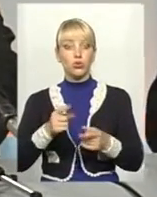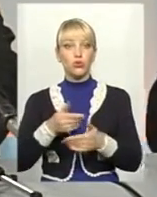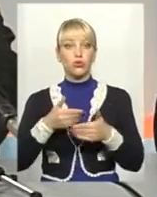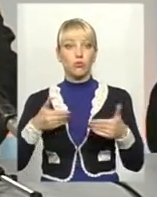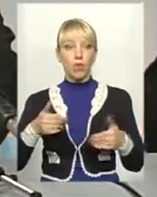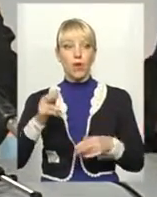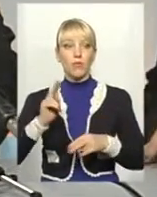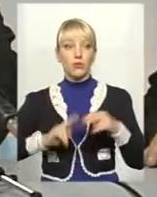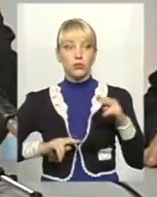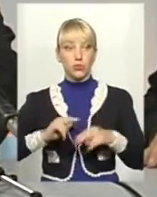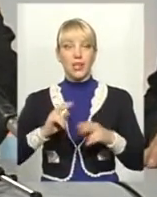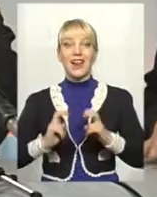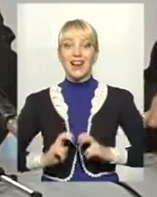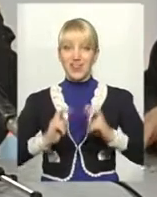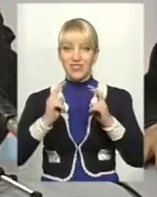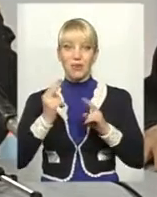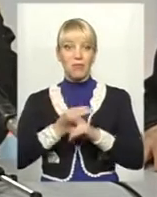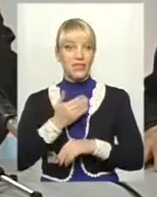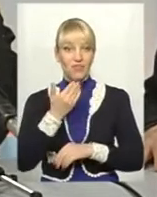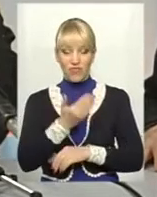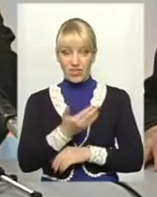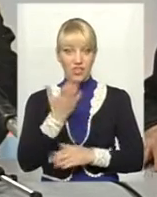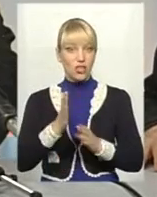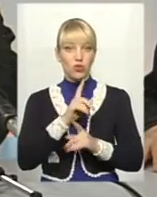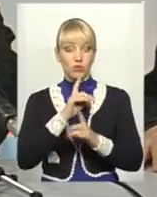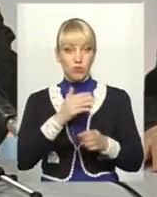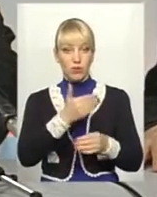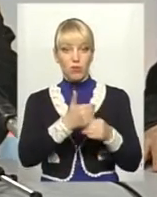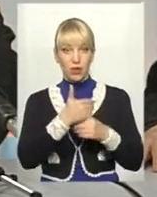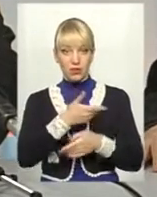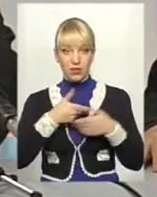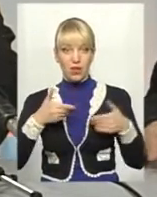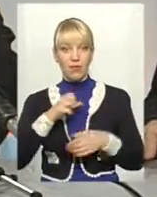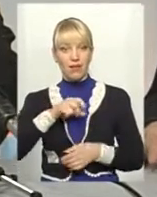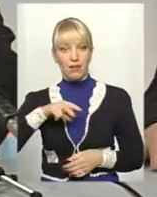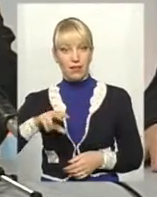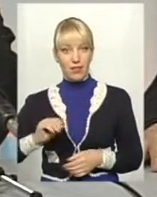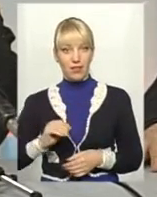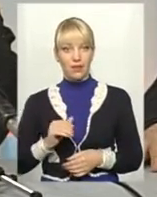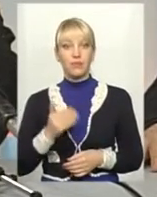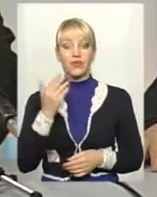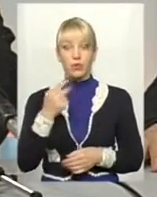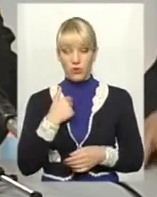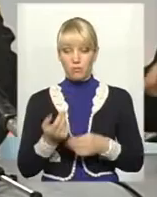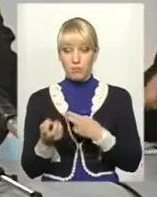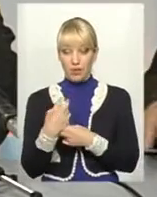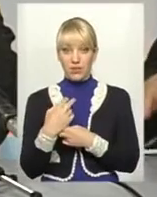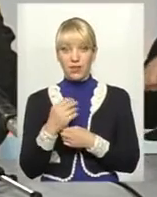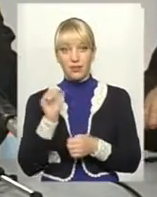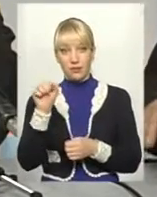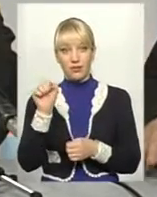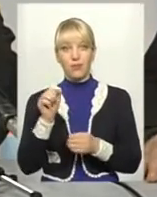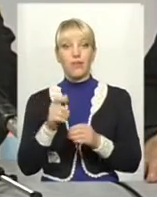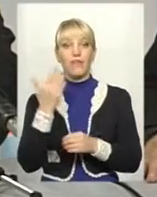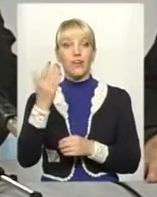ліфт без вас, якщо ви не будете помагати нам. Але ви ж до нас знов прийдете. Ви молоді,